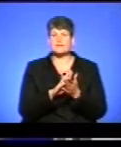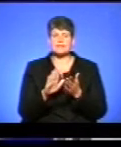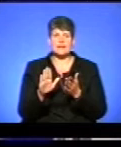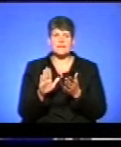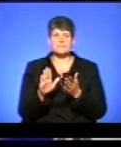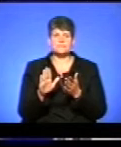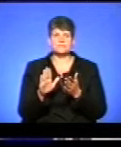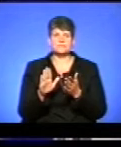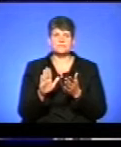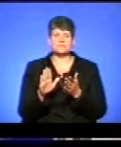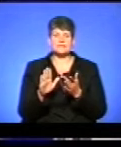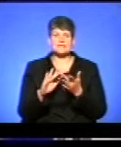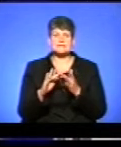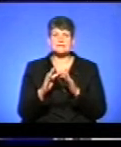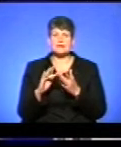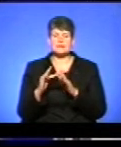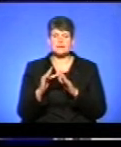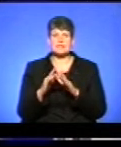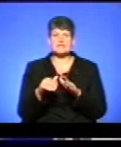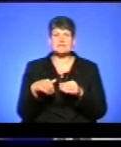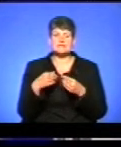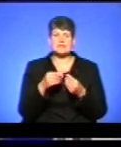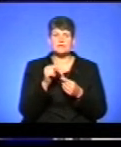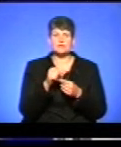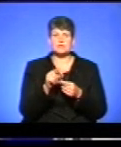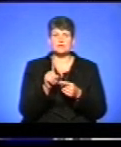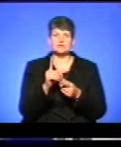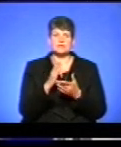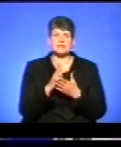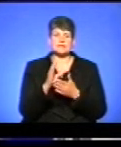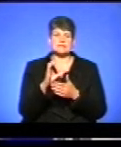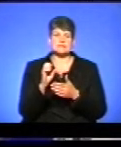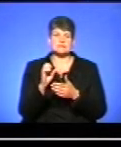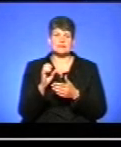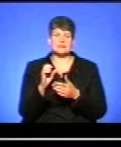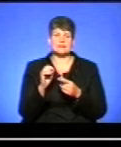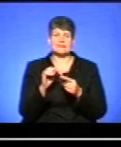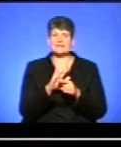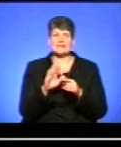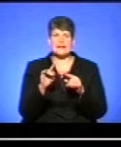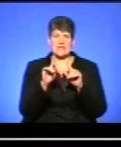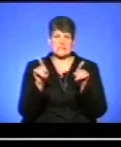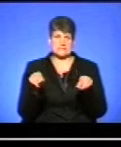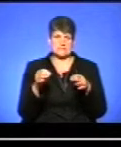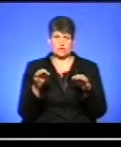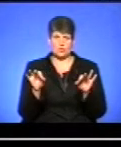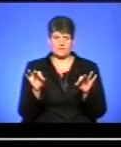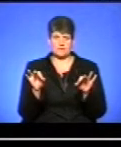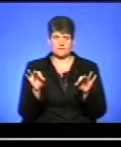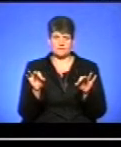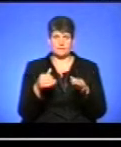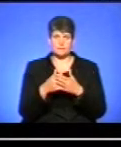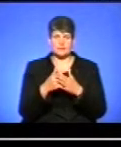сайтах, які віднесені до тих, які є санкціоновані, чи там не ліцензовані. Тобто, там,